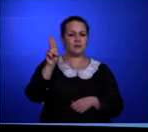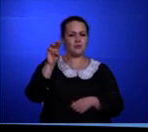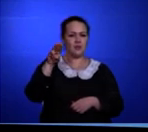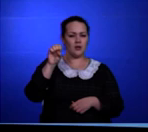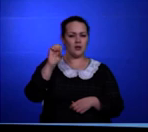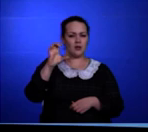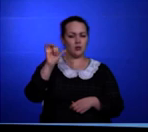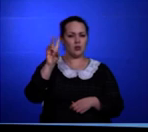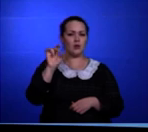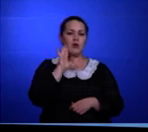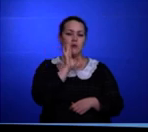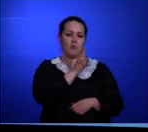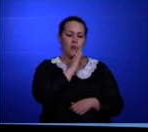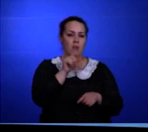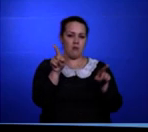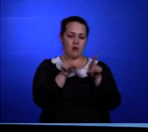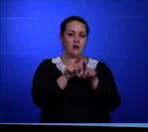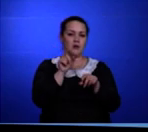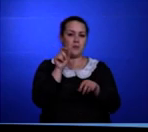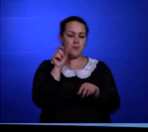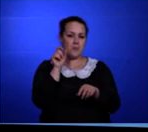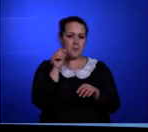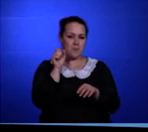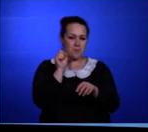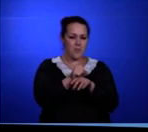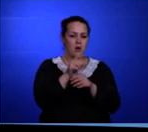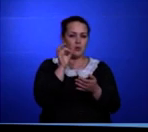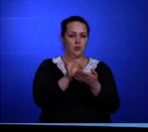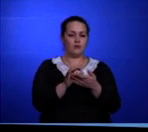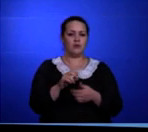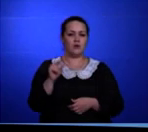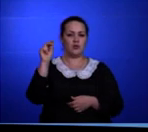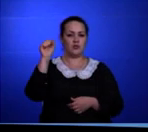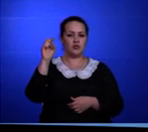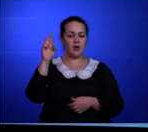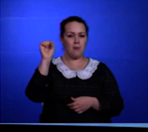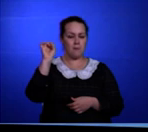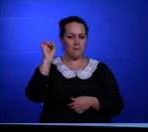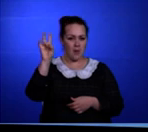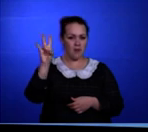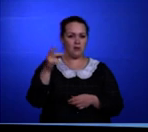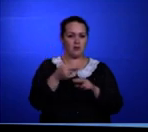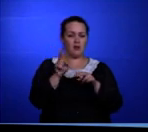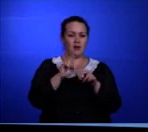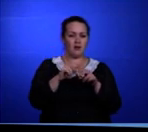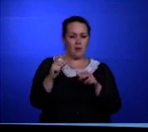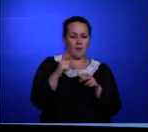велела отвечать мать. Ребята, чабан – это пастух, пасущий овец.